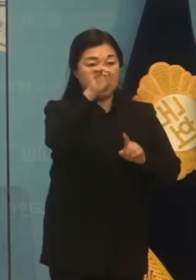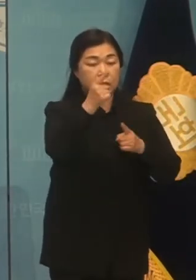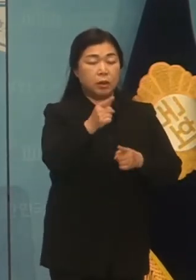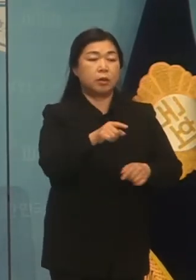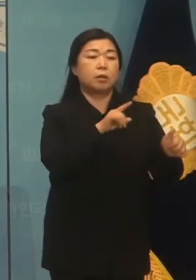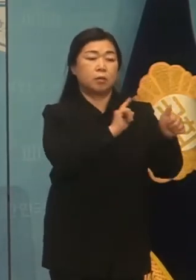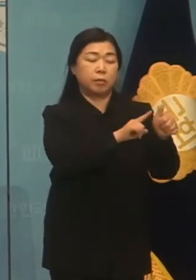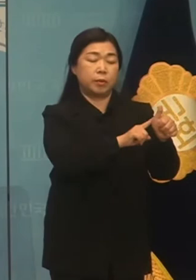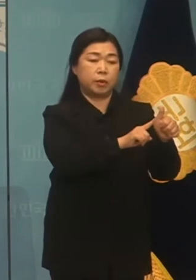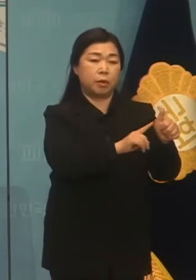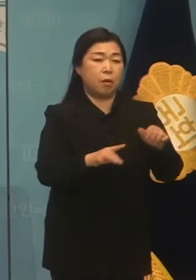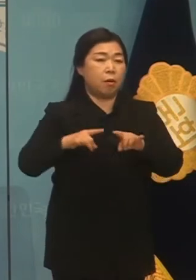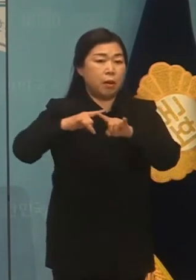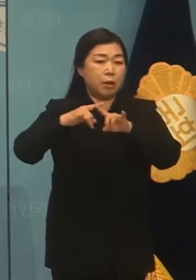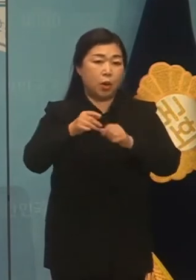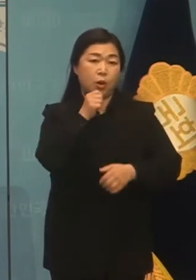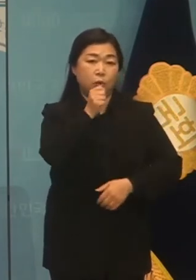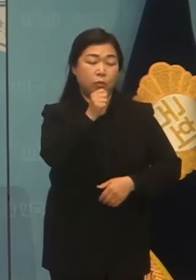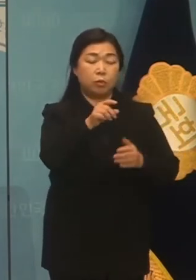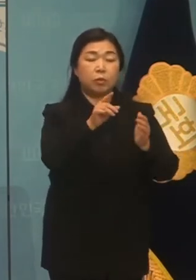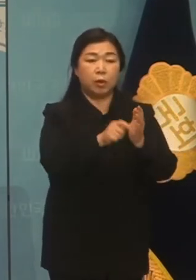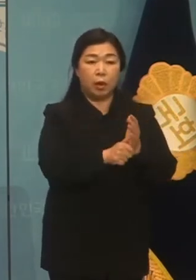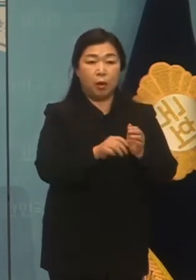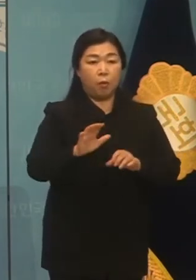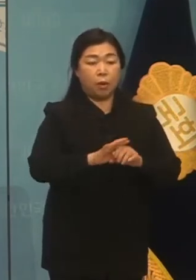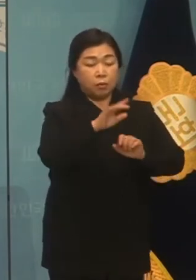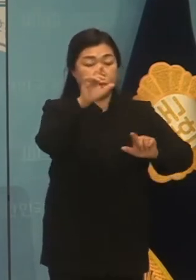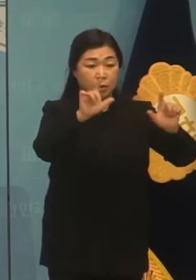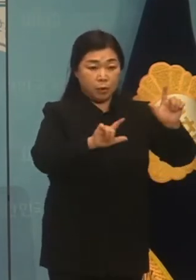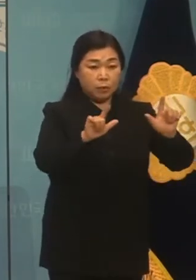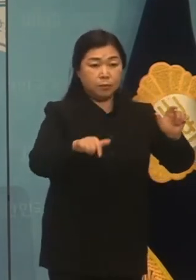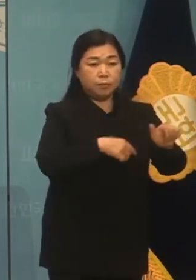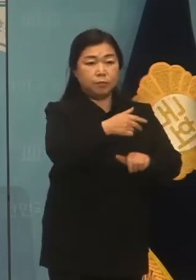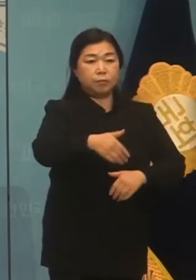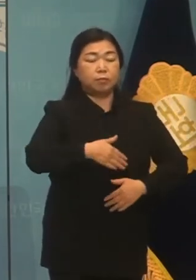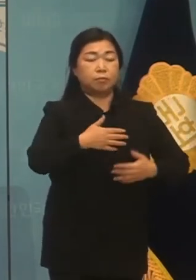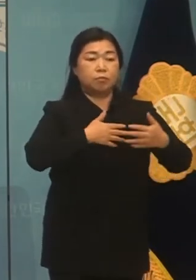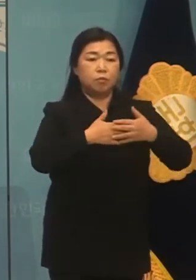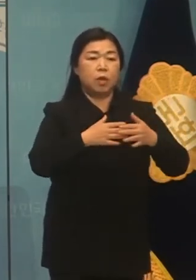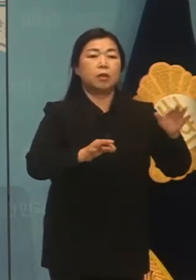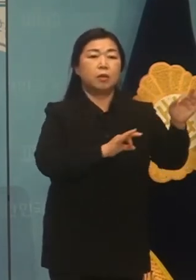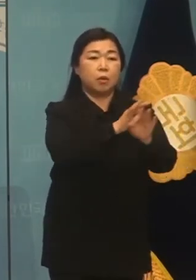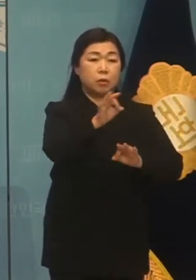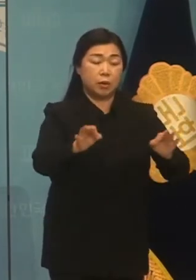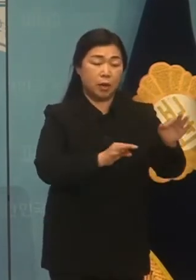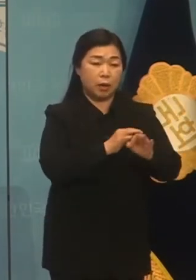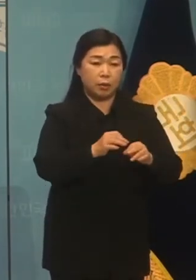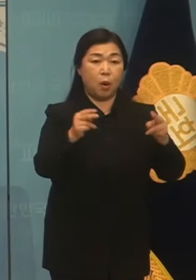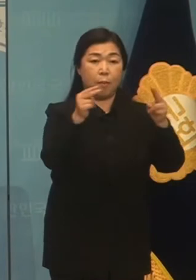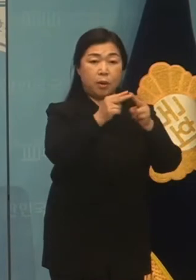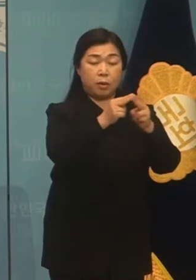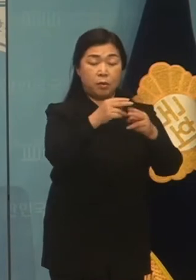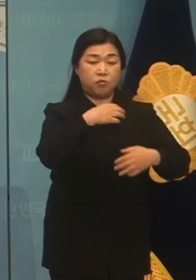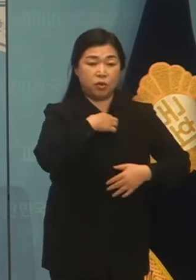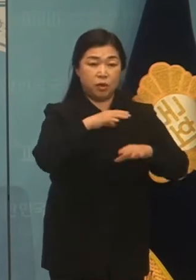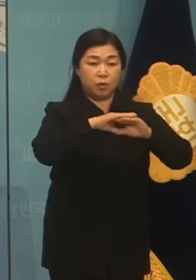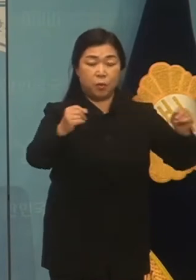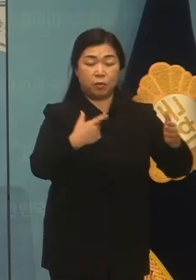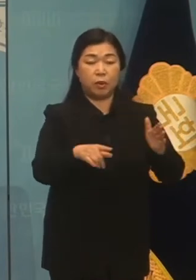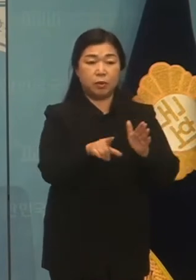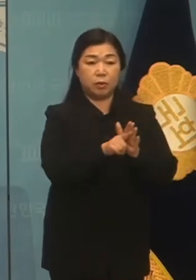이 의원은 한 라디오 인터뷰를 통해 코로나19 상황에서 매우 불안한 경제와 반도체 위기를 극복하기 위해